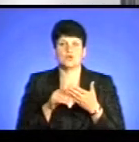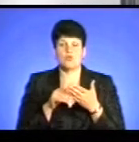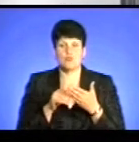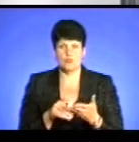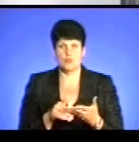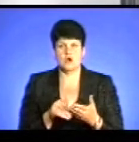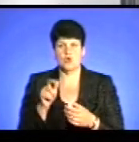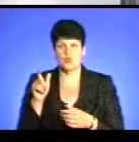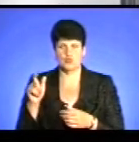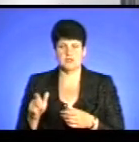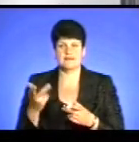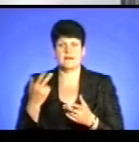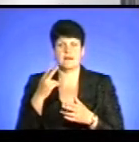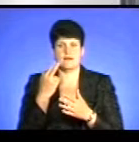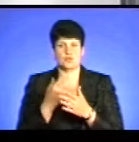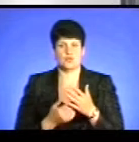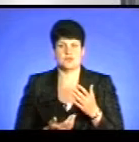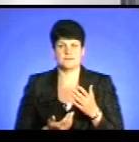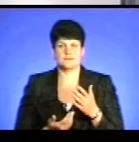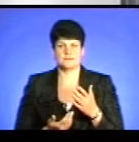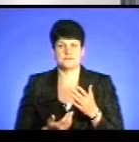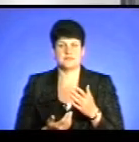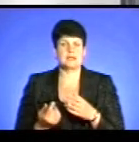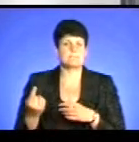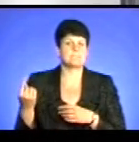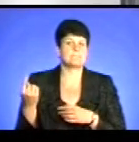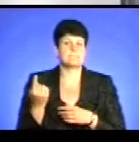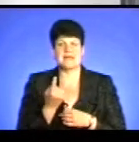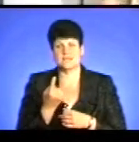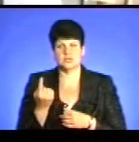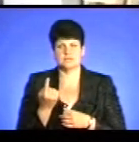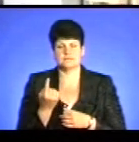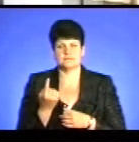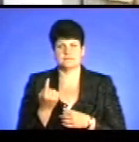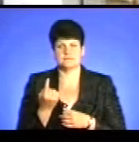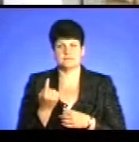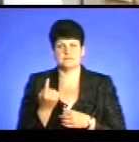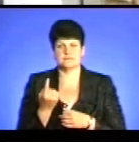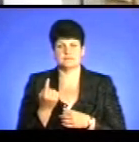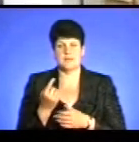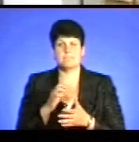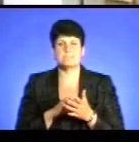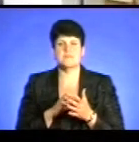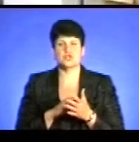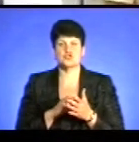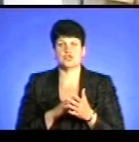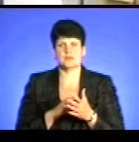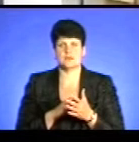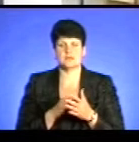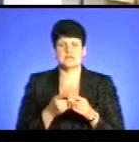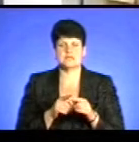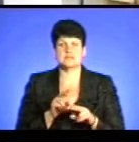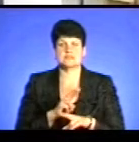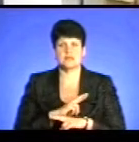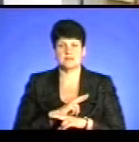людині, яка тоне? Ну, найперше, причинами такої